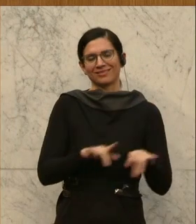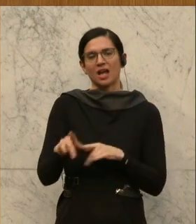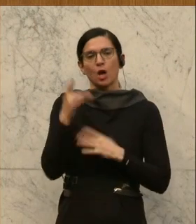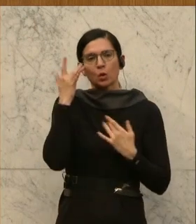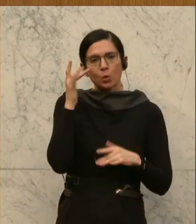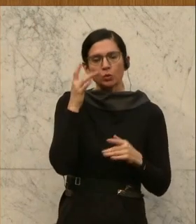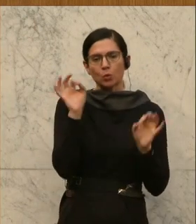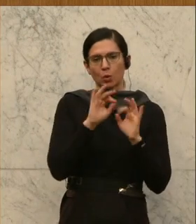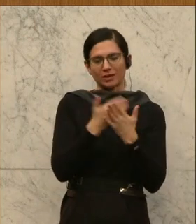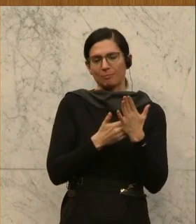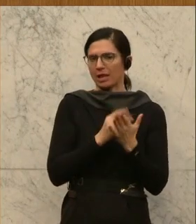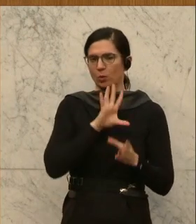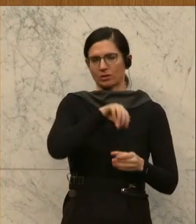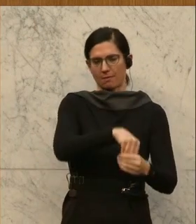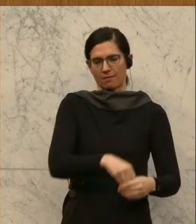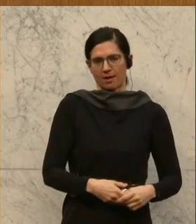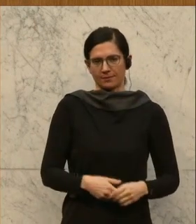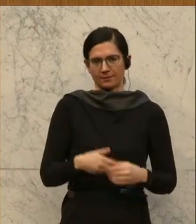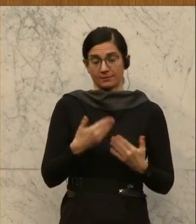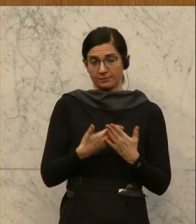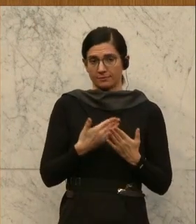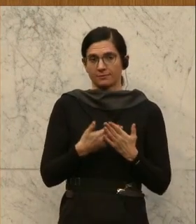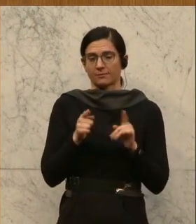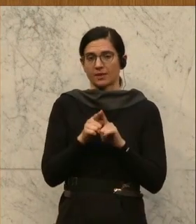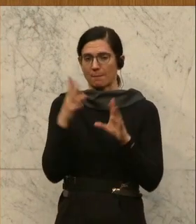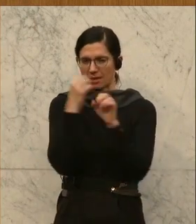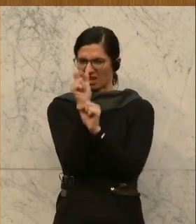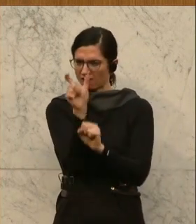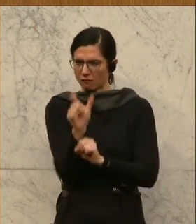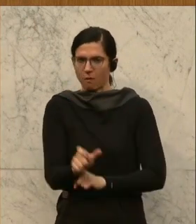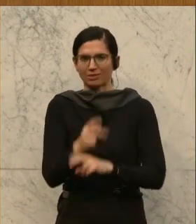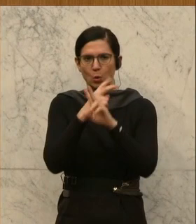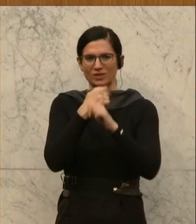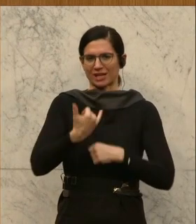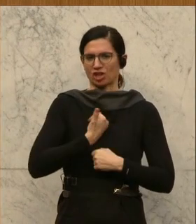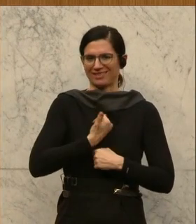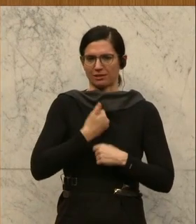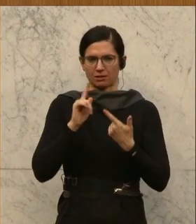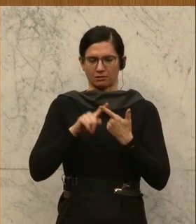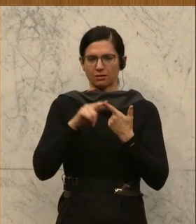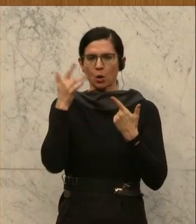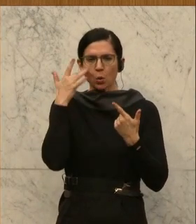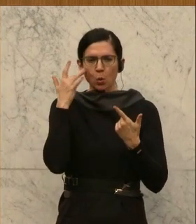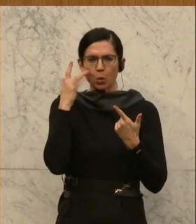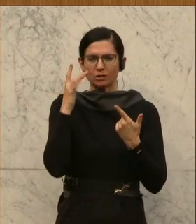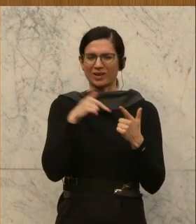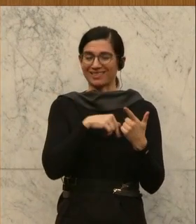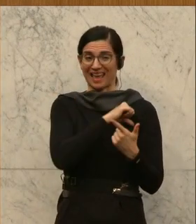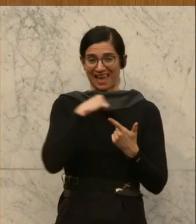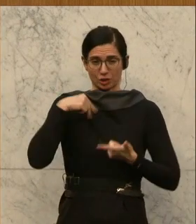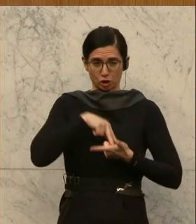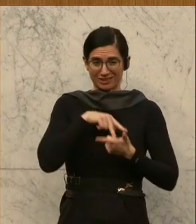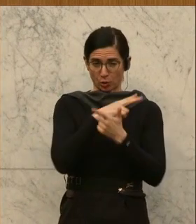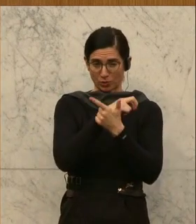Kultur oder Bildung vor. Des Weiteren die Begriffe österreichische Identität, kulturelle Eigenständigkeit